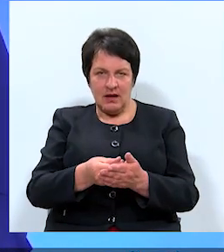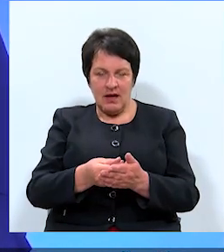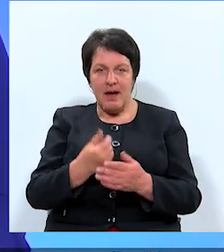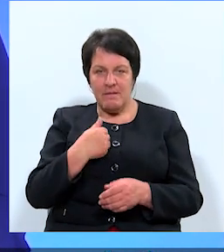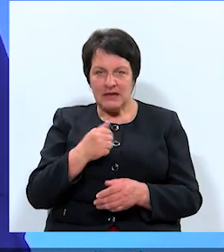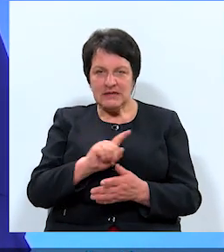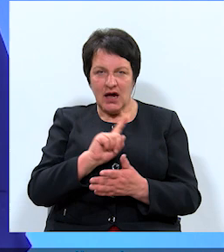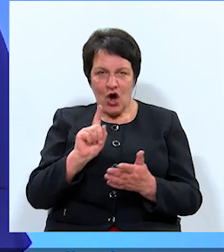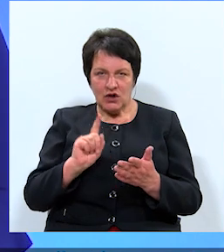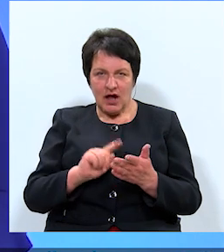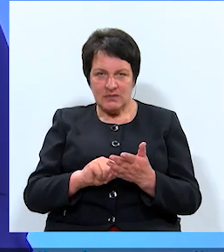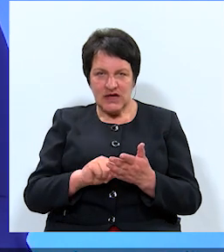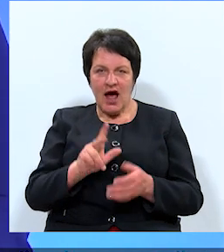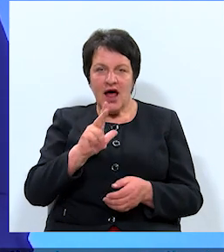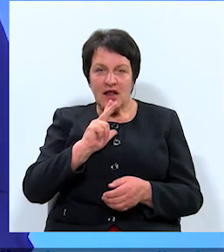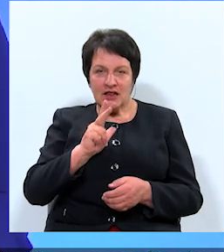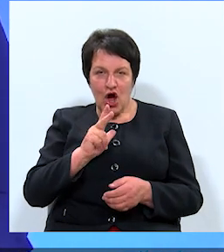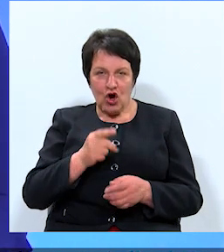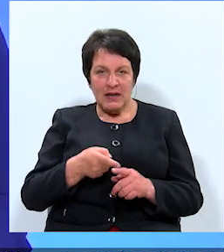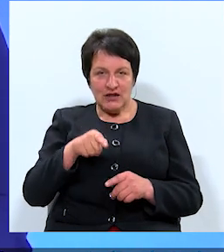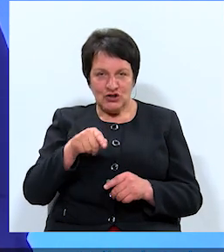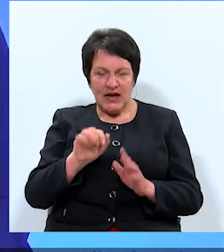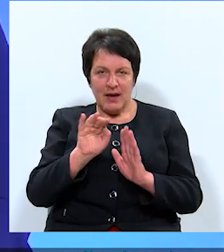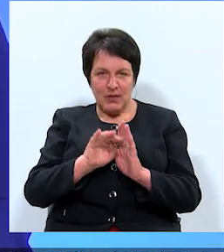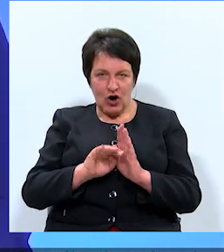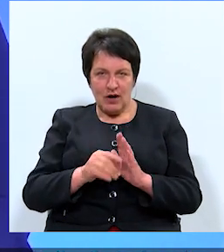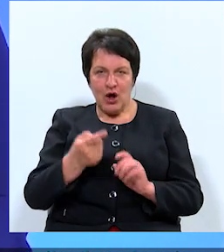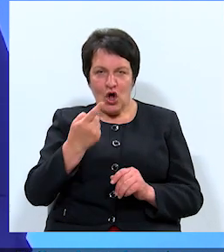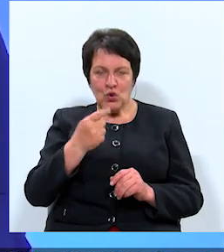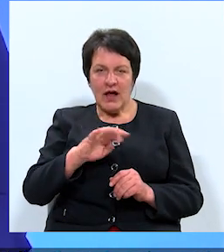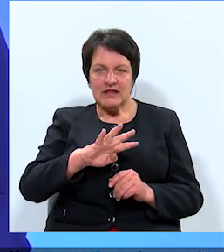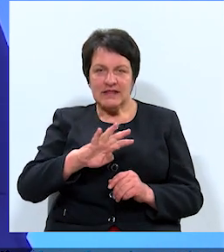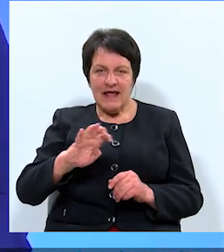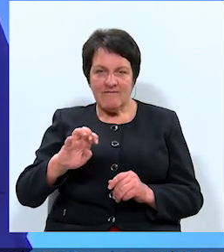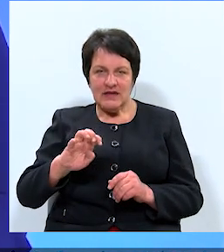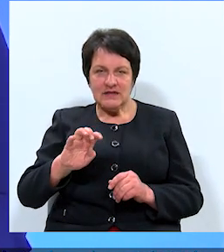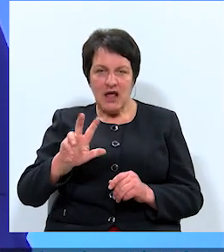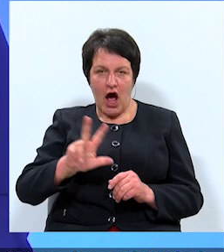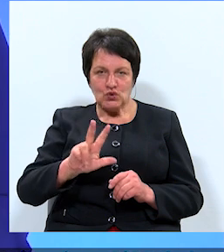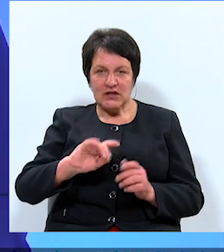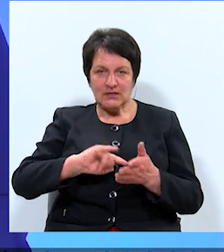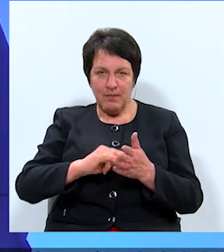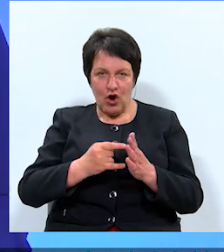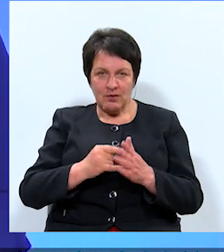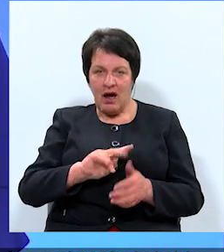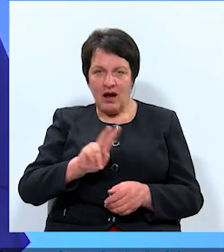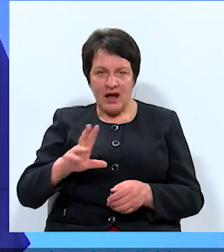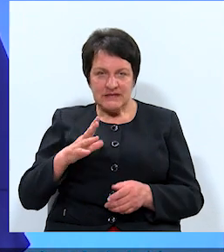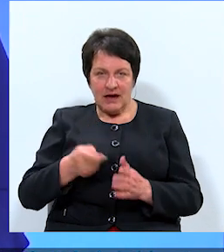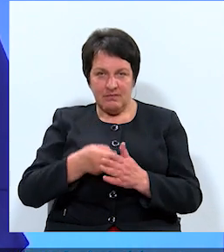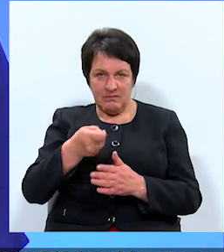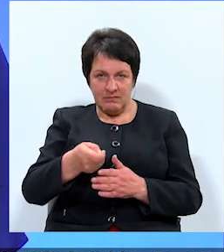ir mans jautājums. Daugavpils šīnī programmā no 980 projektiem, kas tika iesniegt,